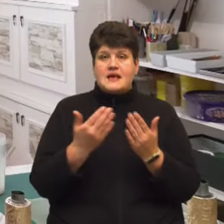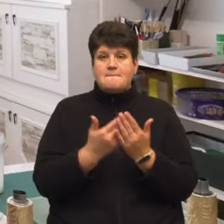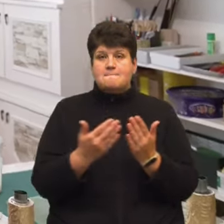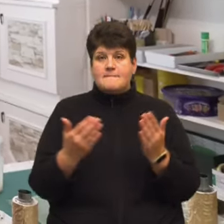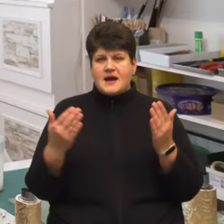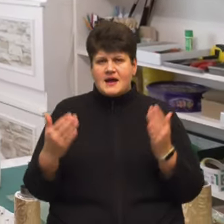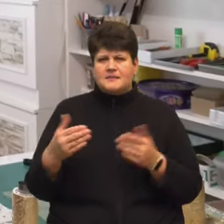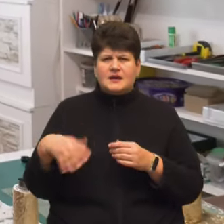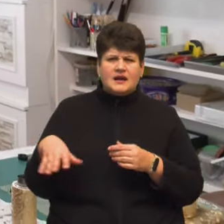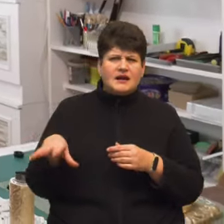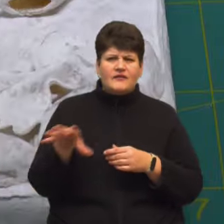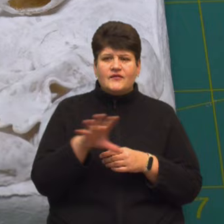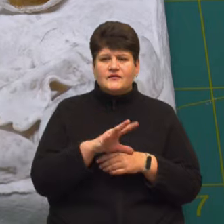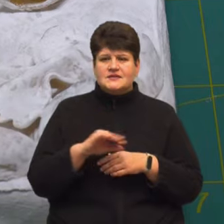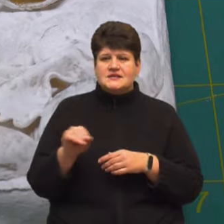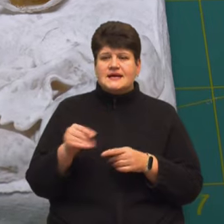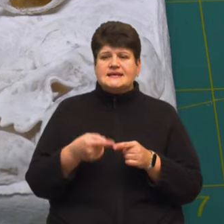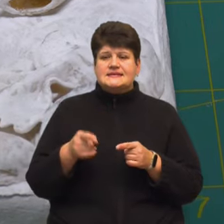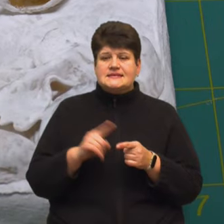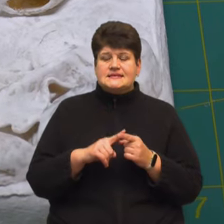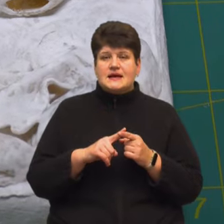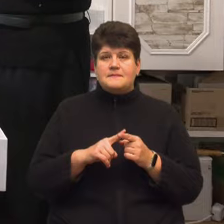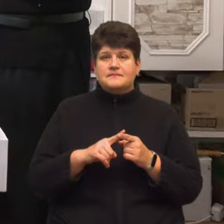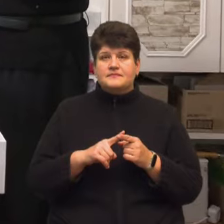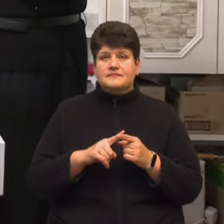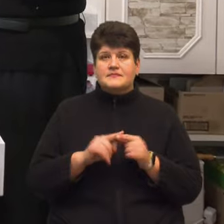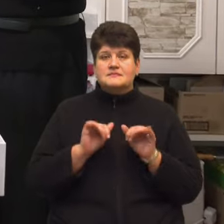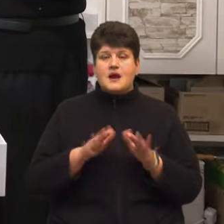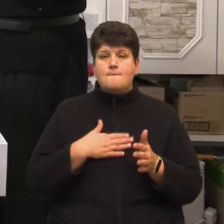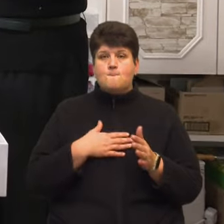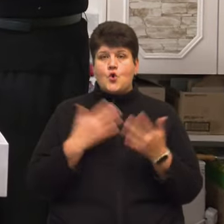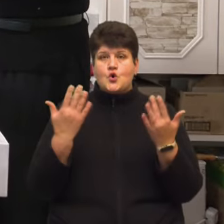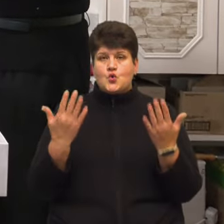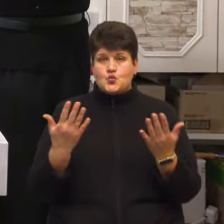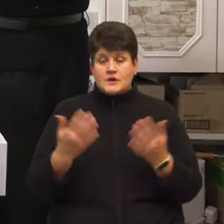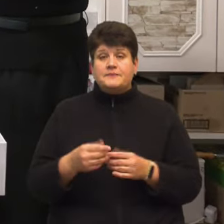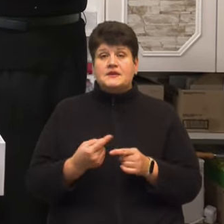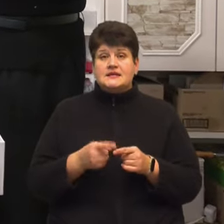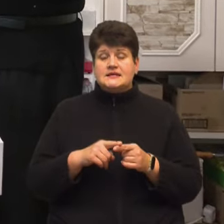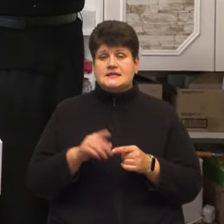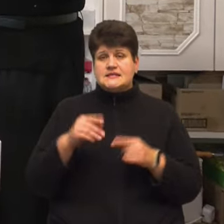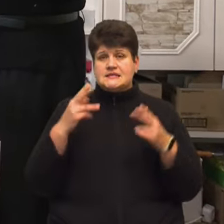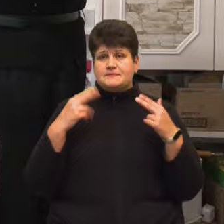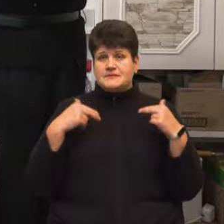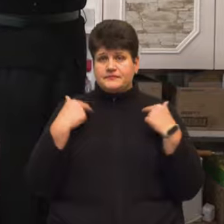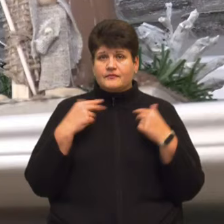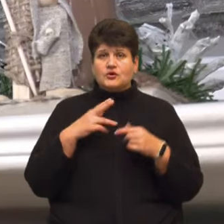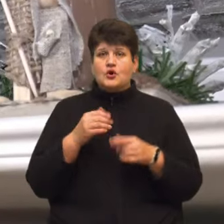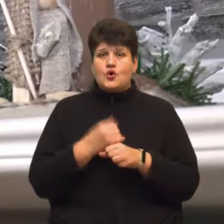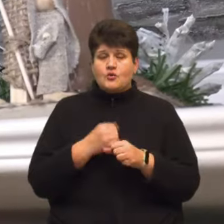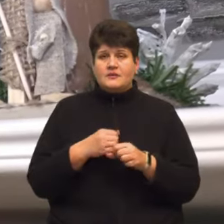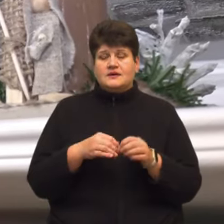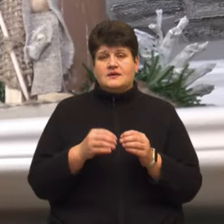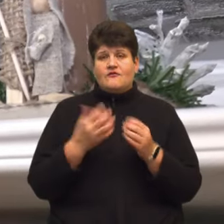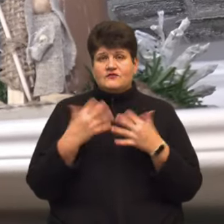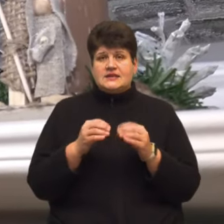всі експонати – це діло моїх рук. Сестра Теодозія Полотнюк більше десяти років створює меблі, предмети